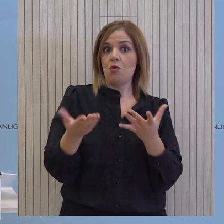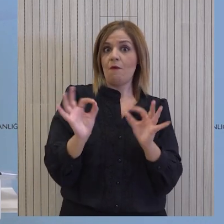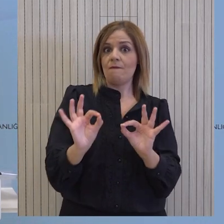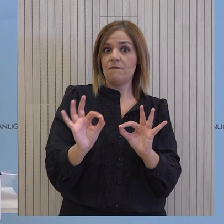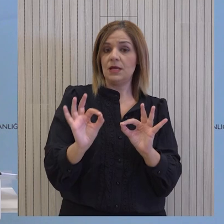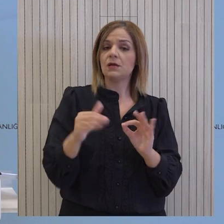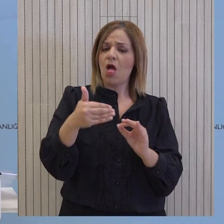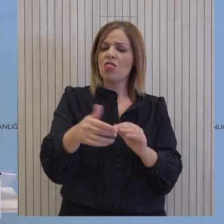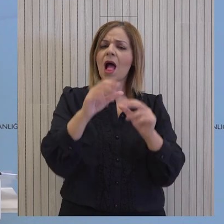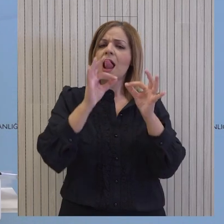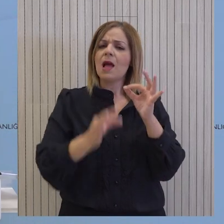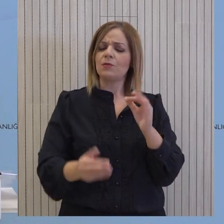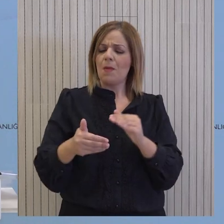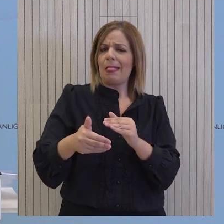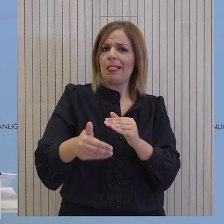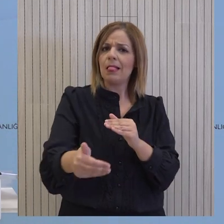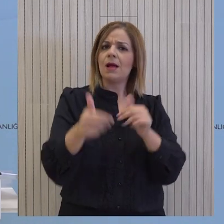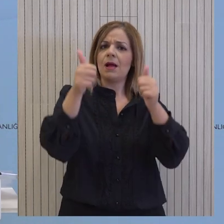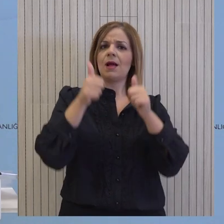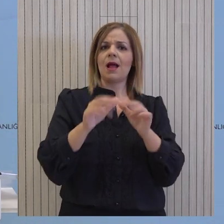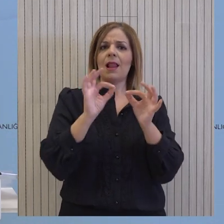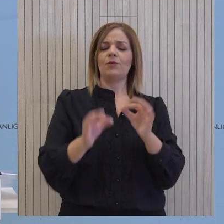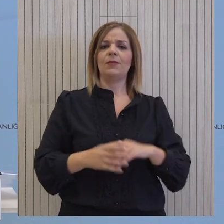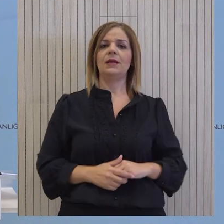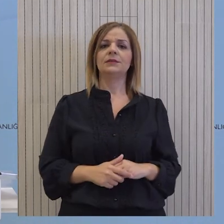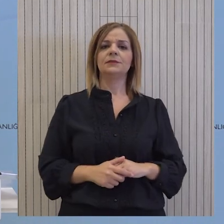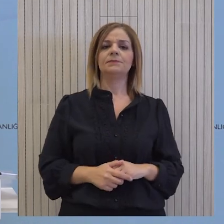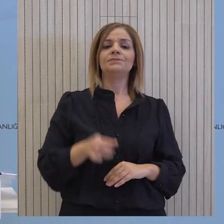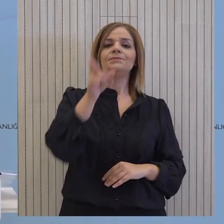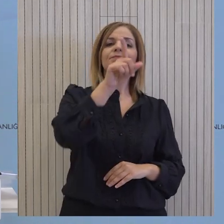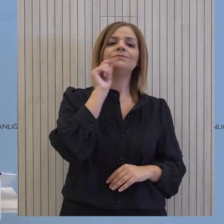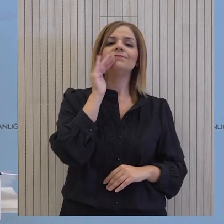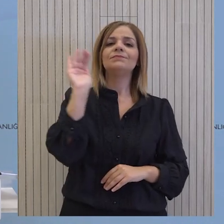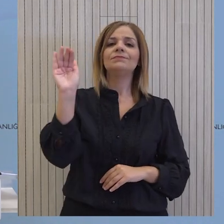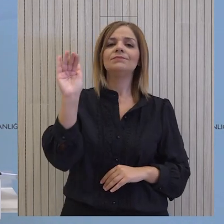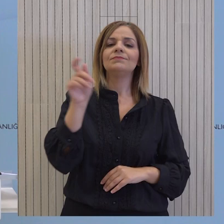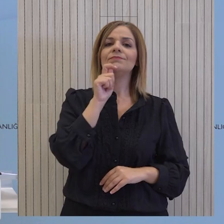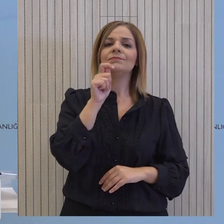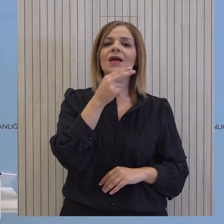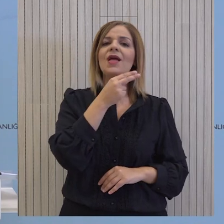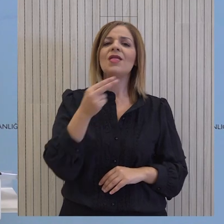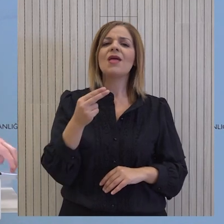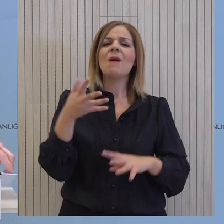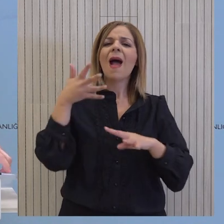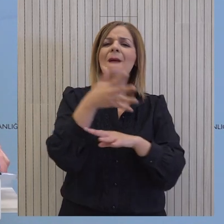αναγκοινωθούν περισσότερες λεπτόμερες όταν πλησιάζει η ημερομηνία. Σε σχέση με τις εγκολίσεις στο όνοχο,